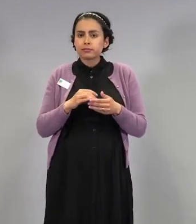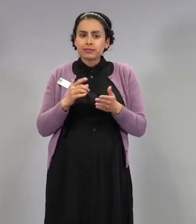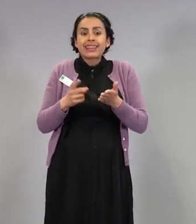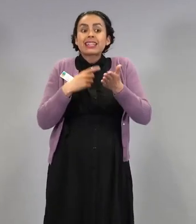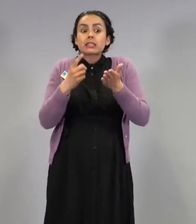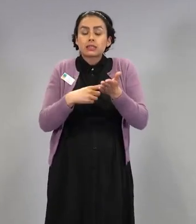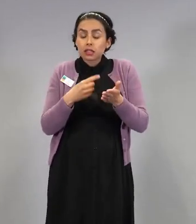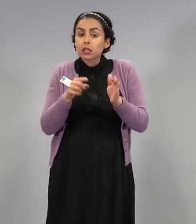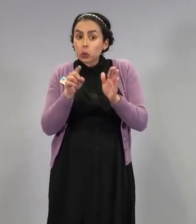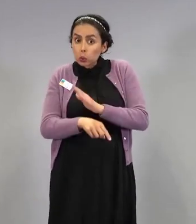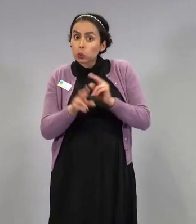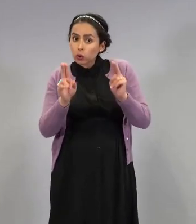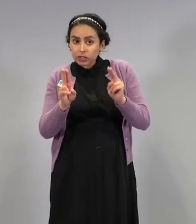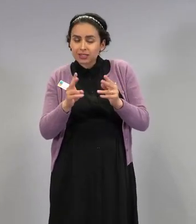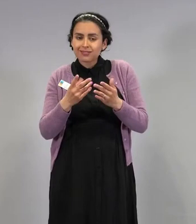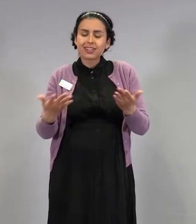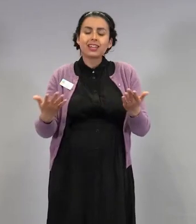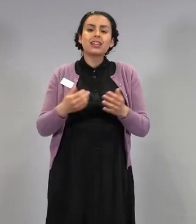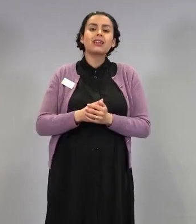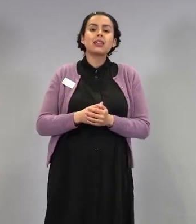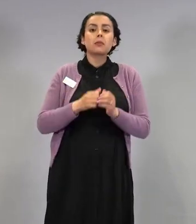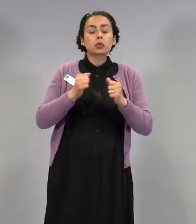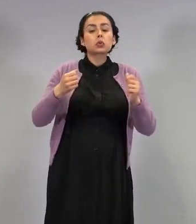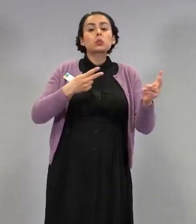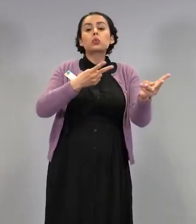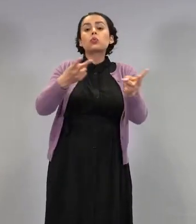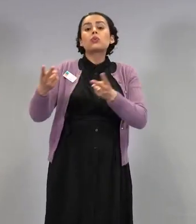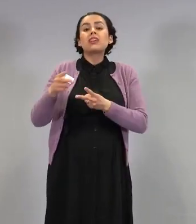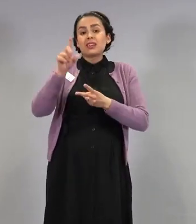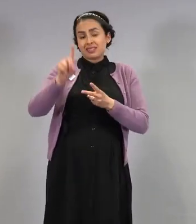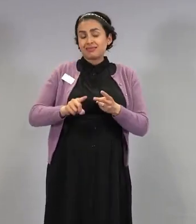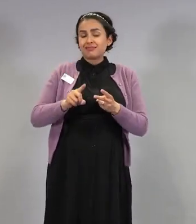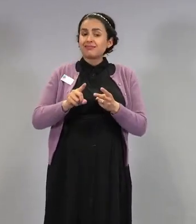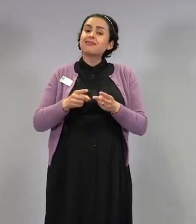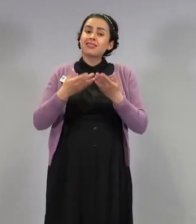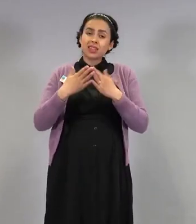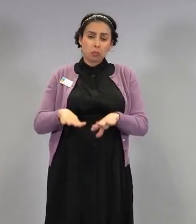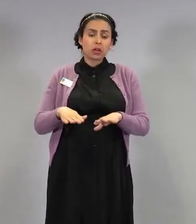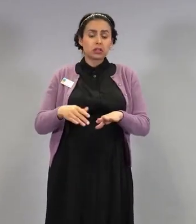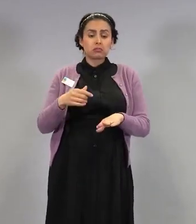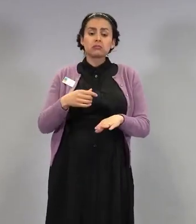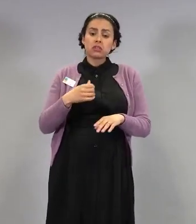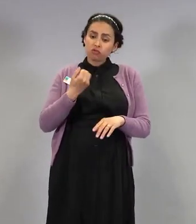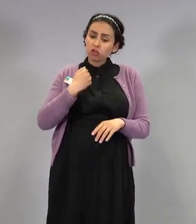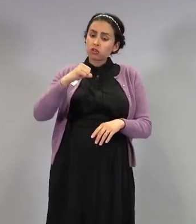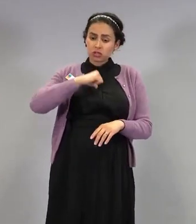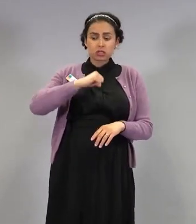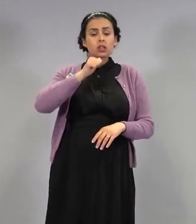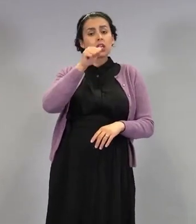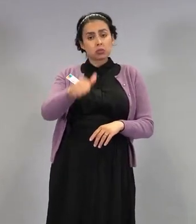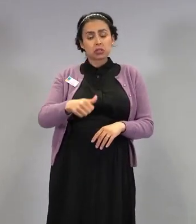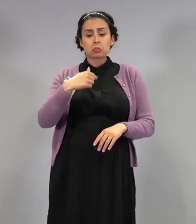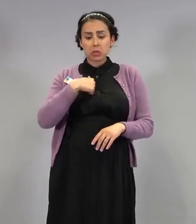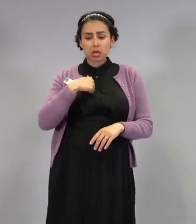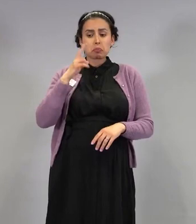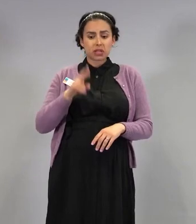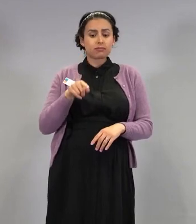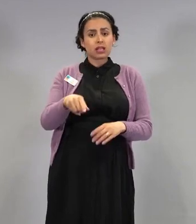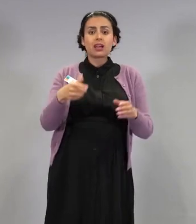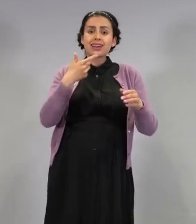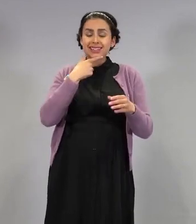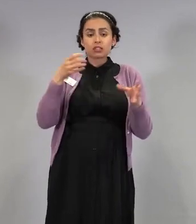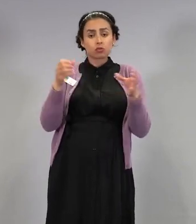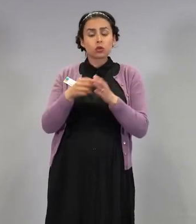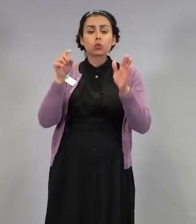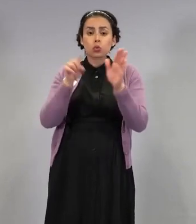yleisin järjestelmä on se, että vaan ilmoitetaan, että kuulun tähän riskiryhmään ja menen. Rokotuksethan